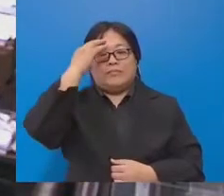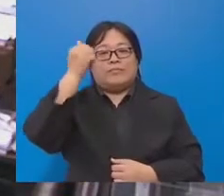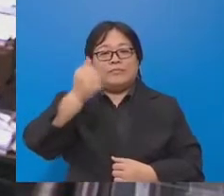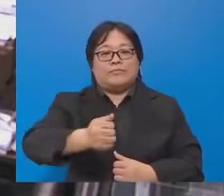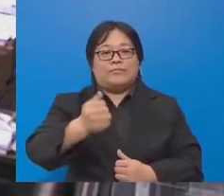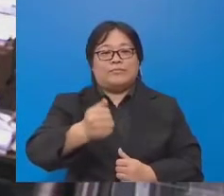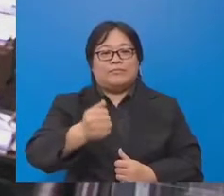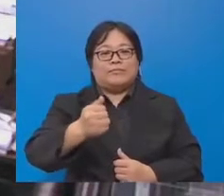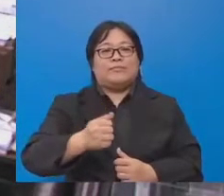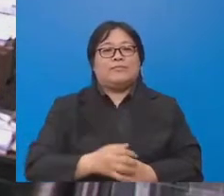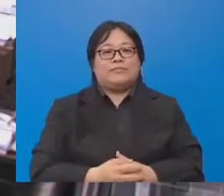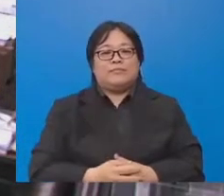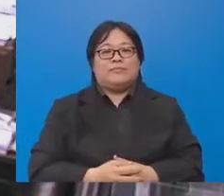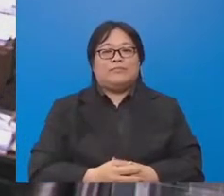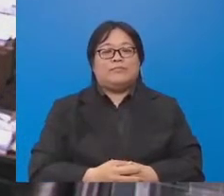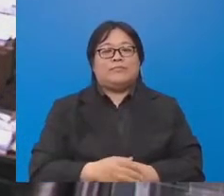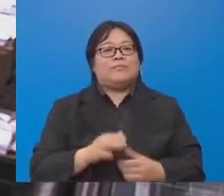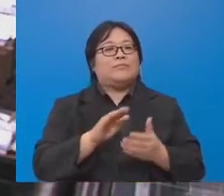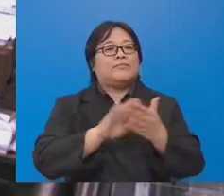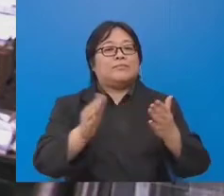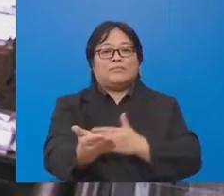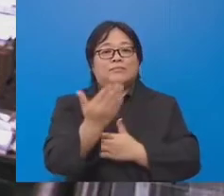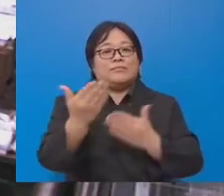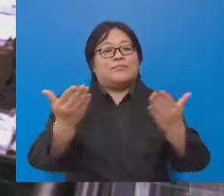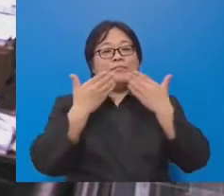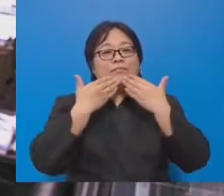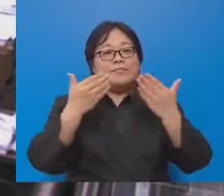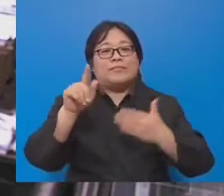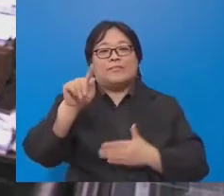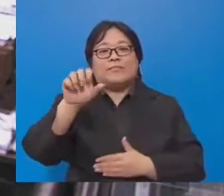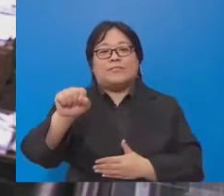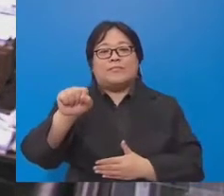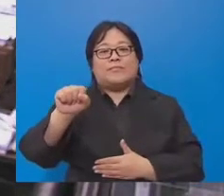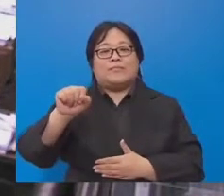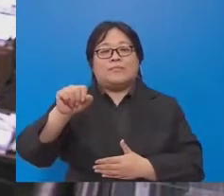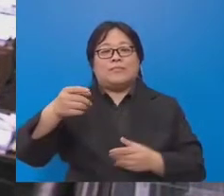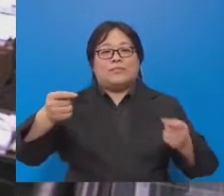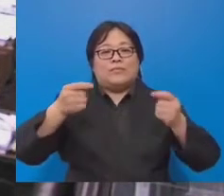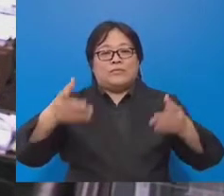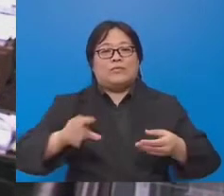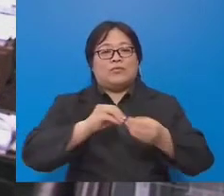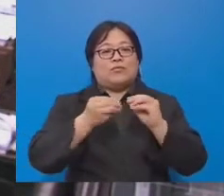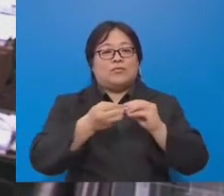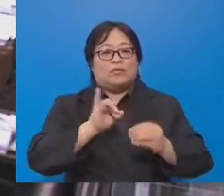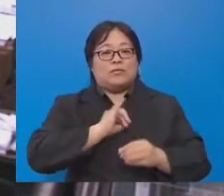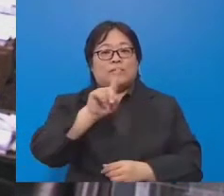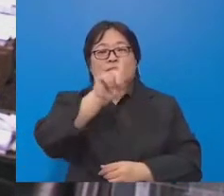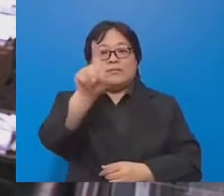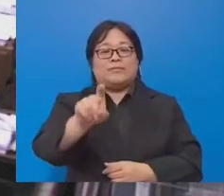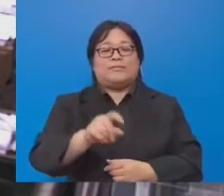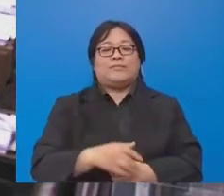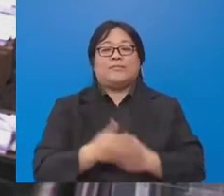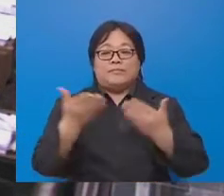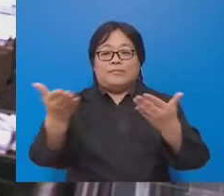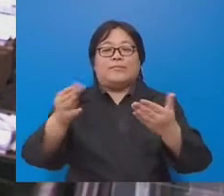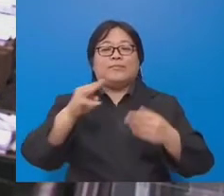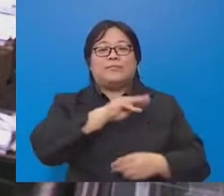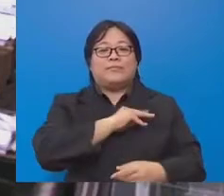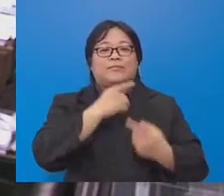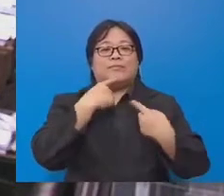Assalamualaikum warahmatullahi wabarakatuh dan selamat pagi. Terima kasih kepada Tansi Speaker. Soalan saya nombor lima. Ya, Bapak Menteri.